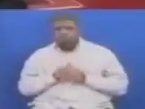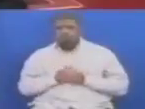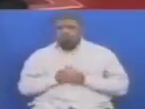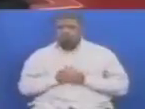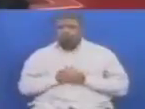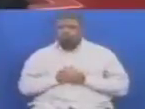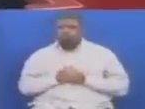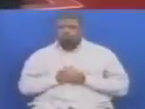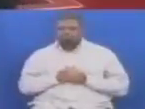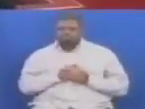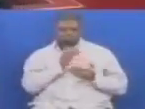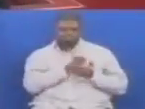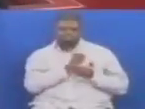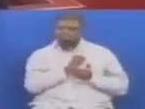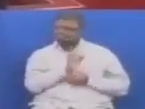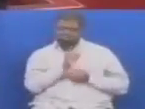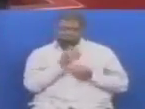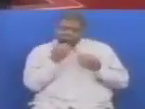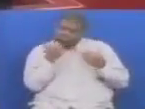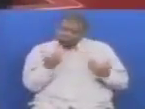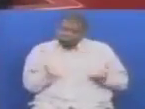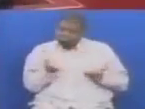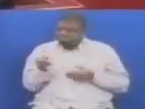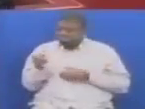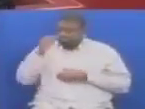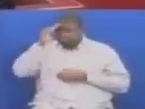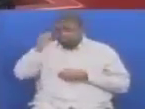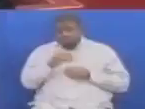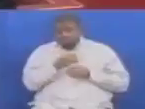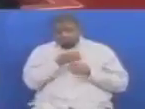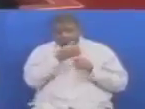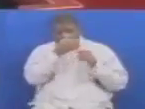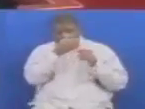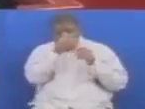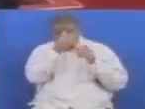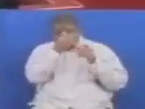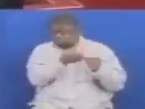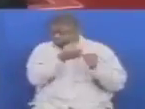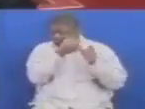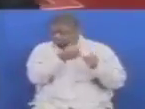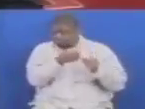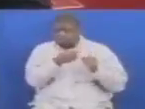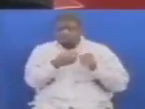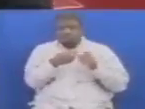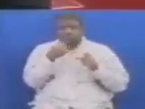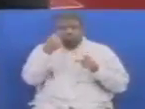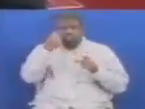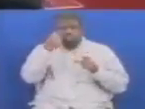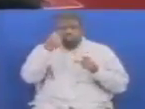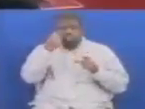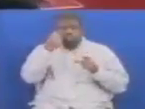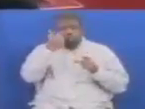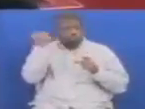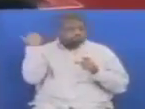Kwa zasila wakia kama jeshi la polisi ni shambulia uyo unayemtaja kwa jina Na kumtua jicho kama mbobo medai